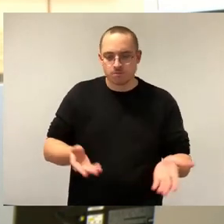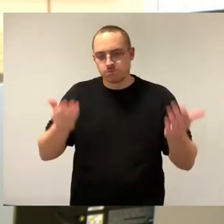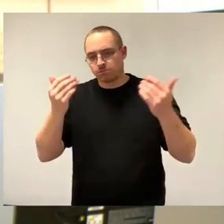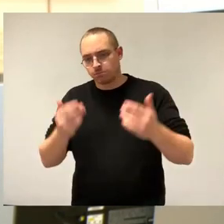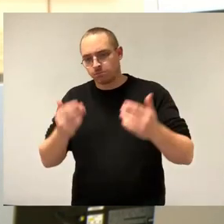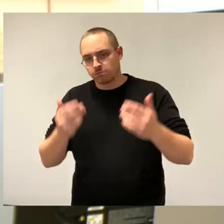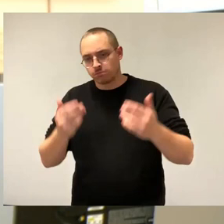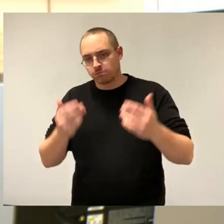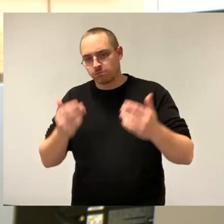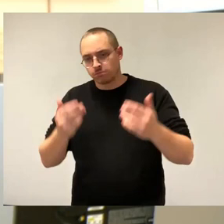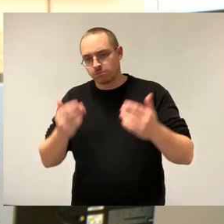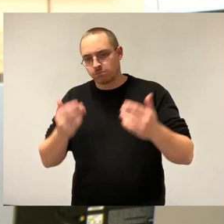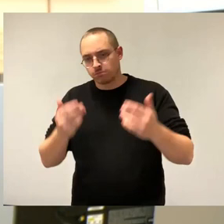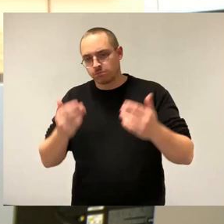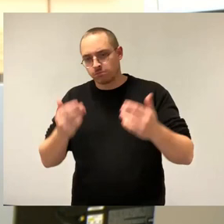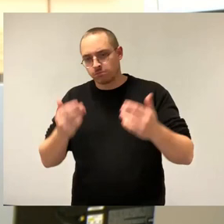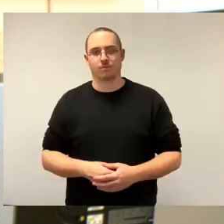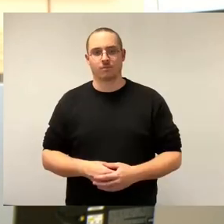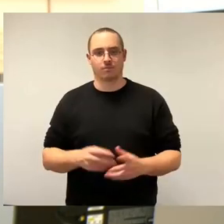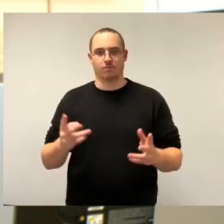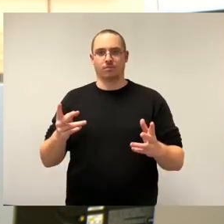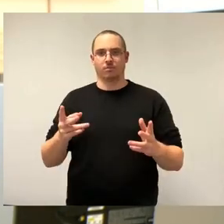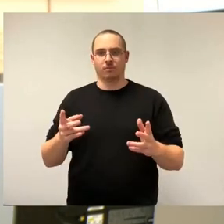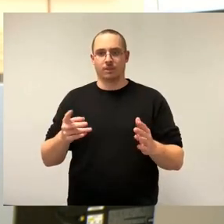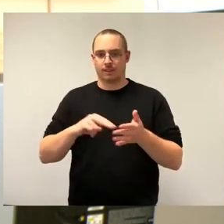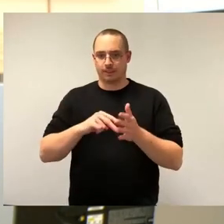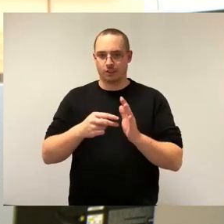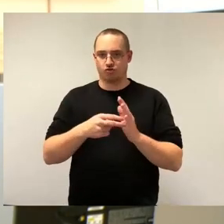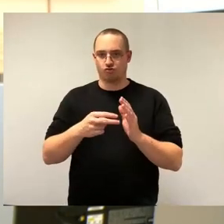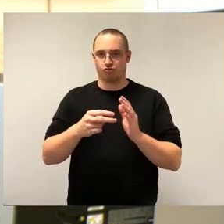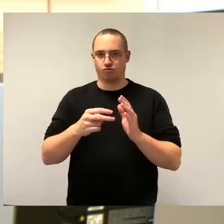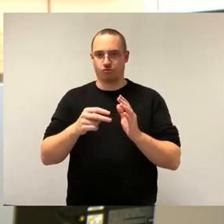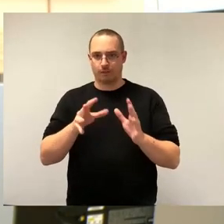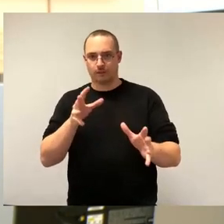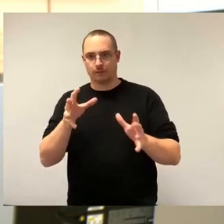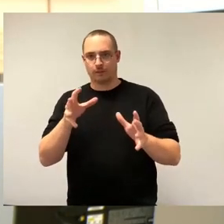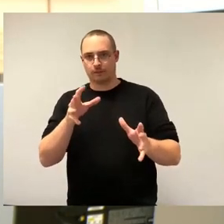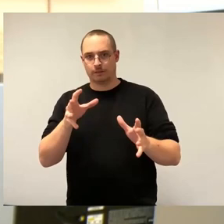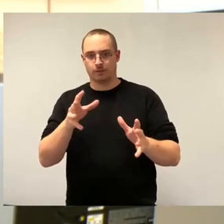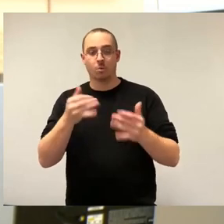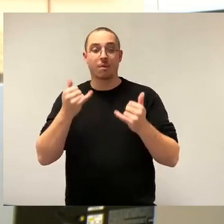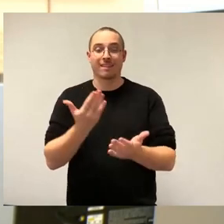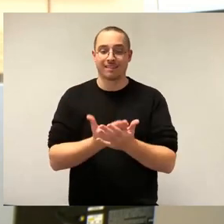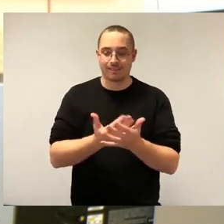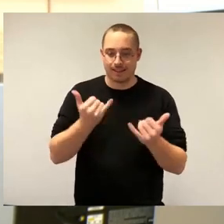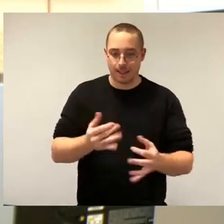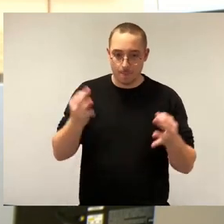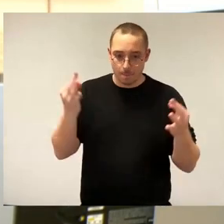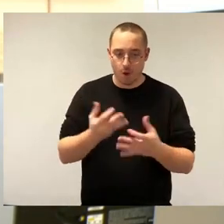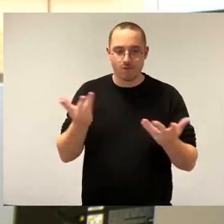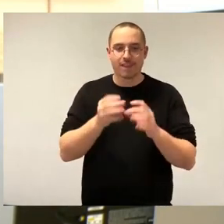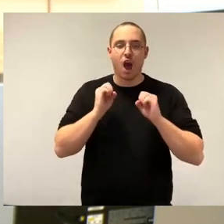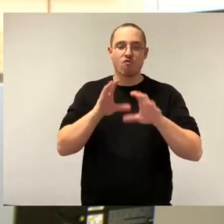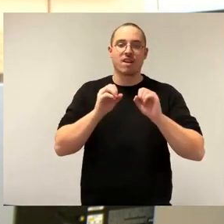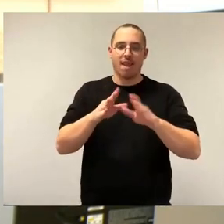Da wäre hier aus unseren Augen eine Aufklärungskampagne viel sinnvoller, als bundesgesetzlich vorzuschreiben, dass es eine Auskunftspflicht